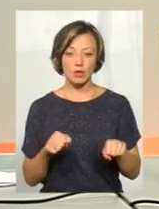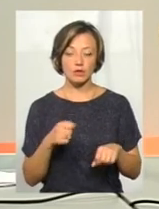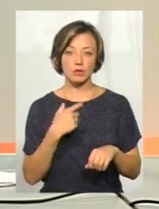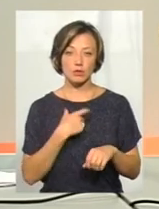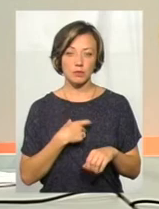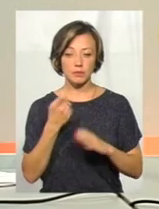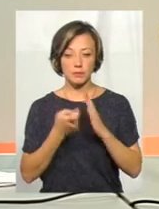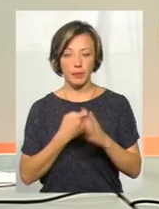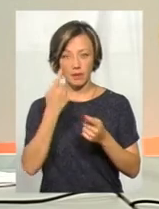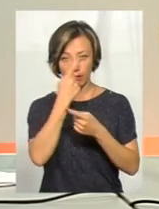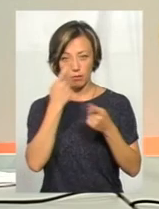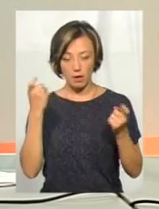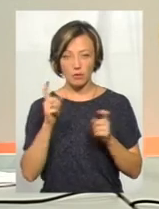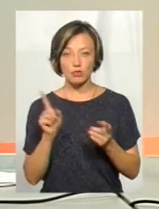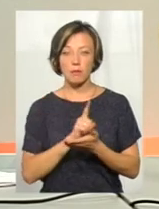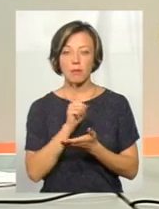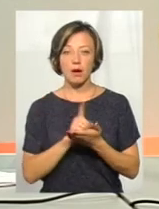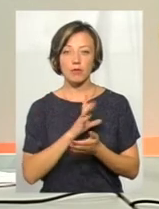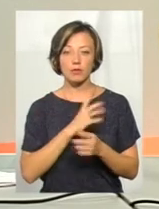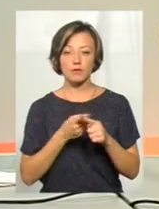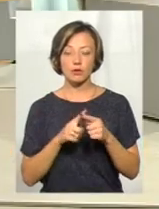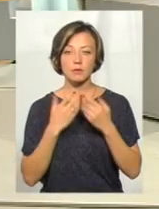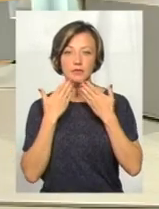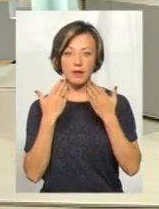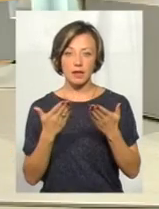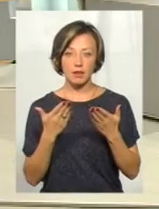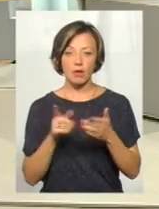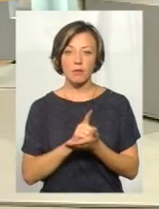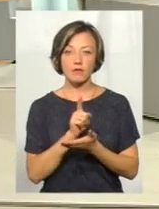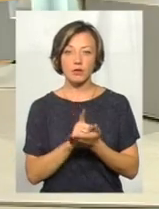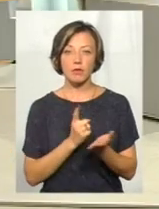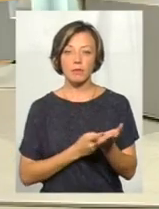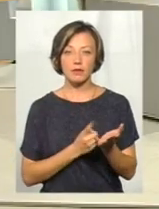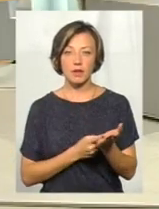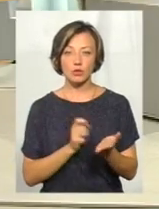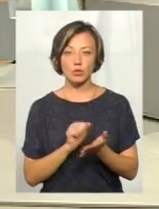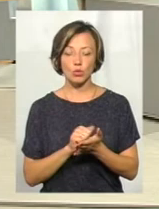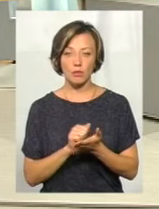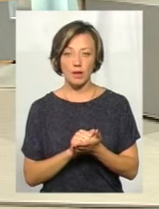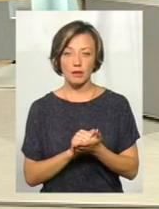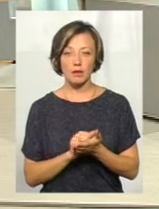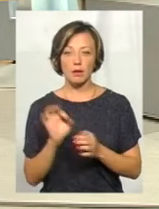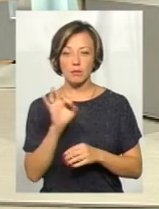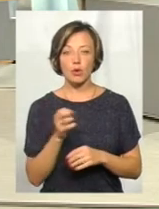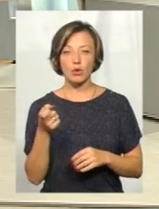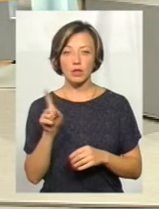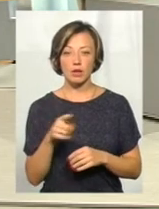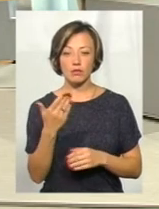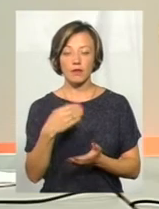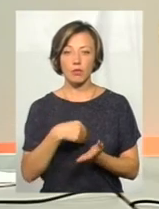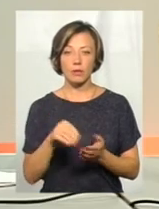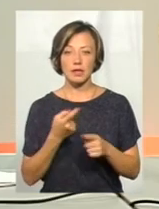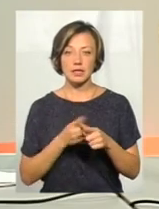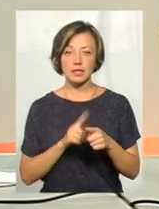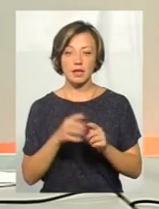почерпнути інформацію, що має бути в цьому зверненні. Це обов'язково підтверджуючі документи про те, що ви купили дійсно